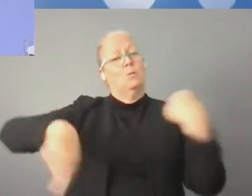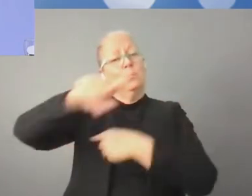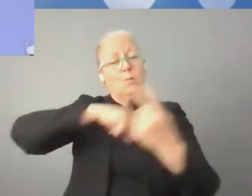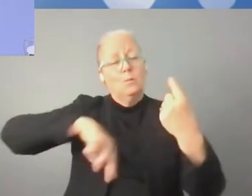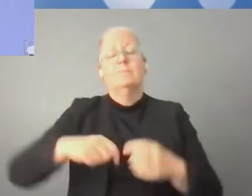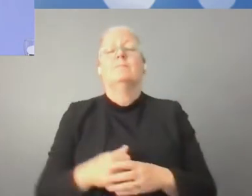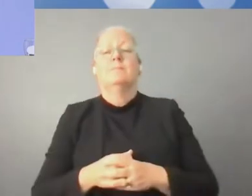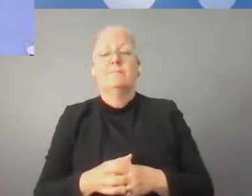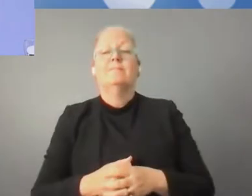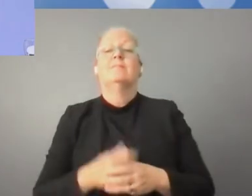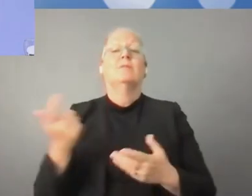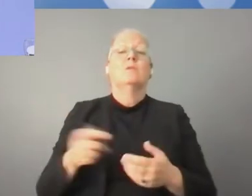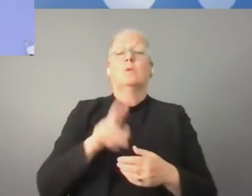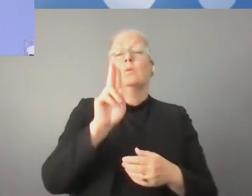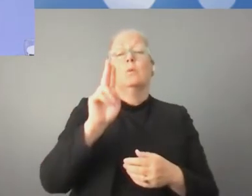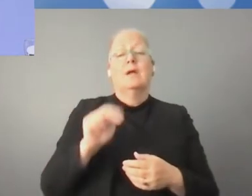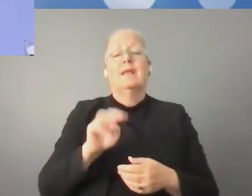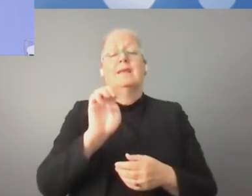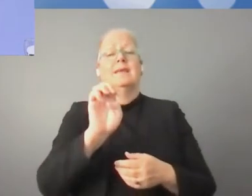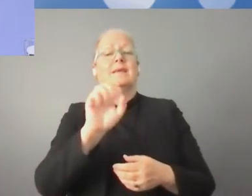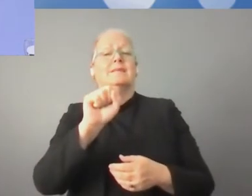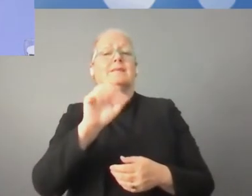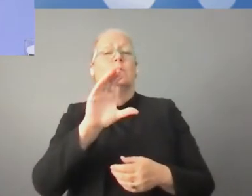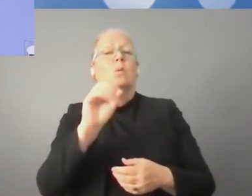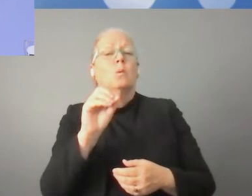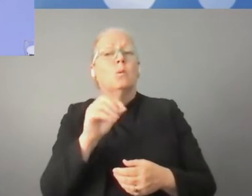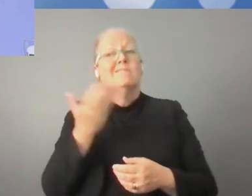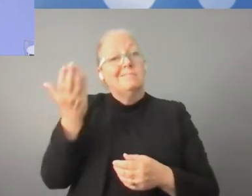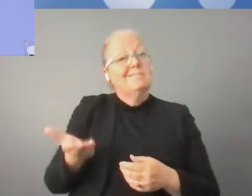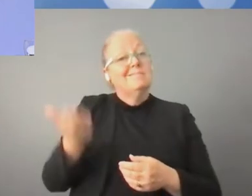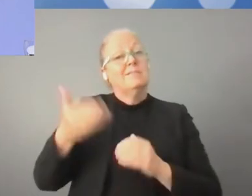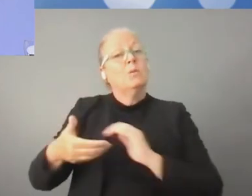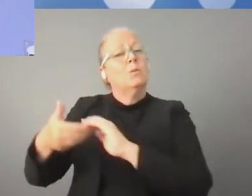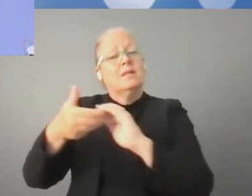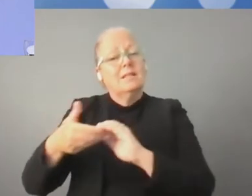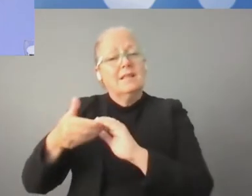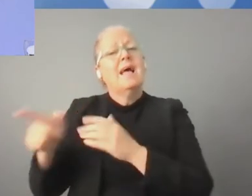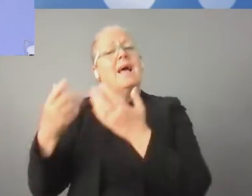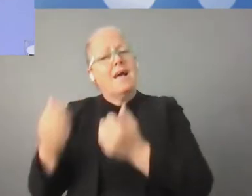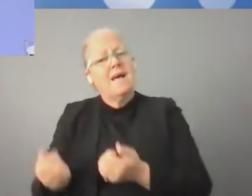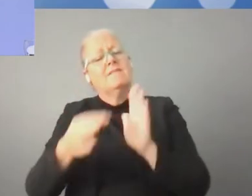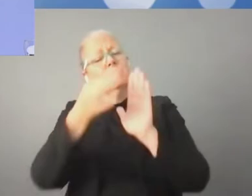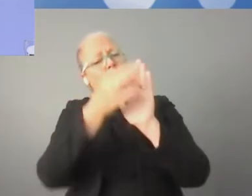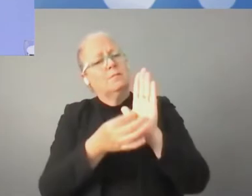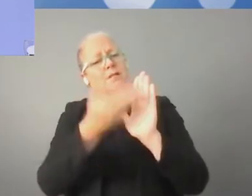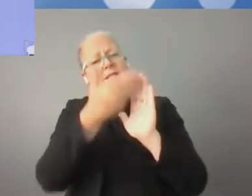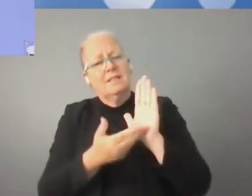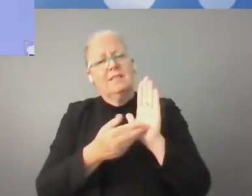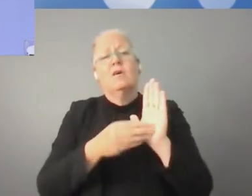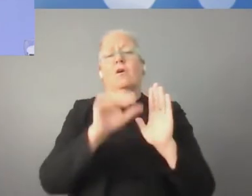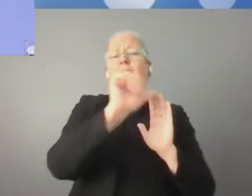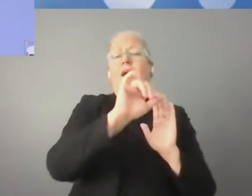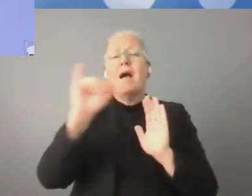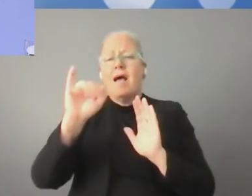przestrzenią. Inne agendy ONZ-u, takie jak na przykład UNESCO, również położyły już podwaliny